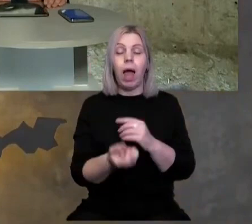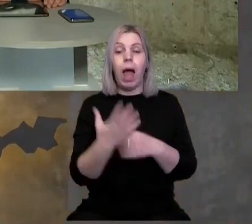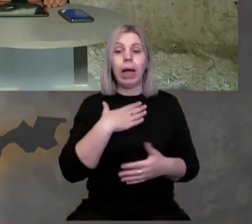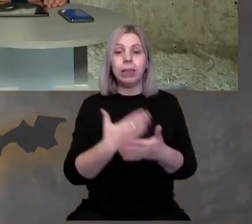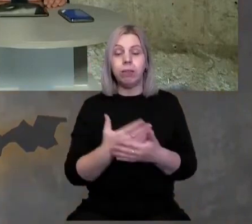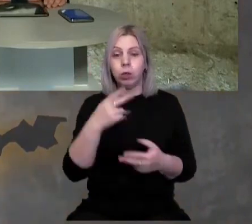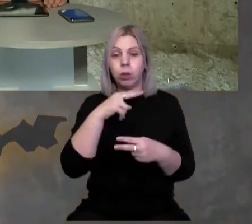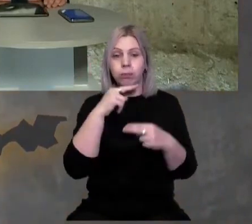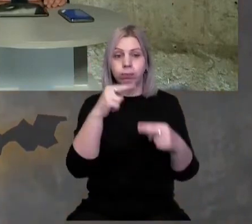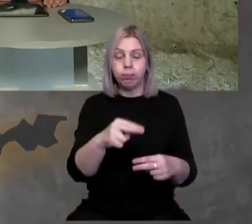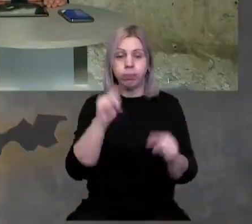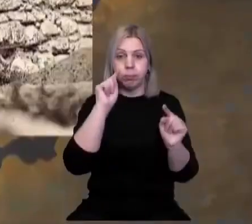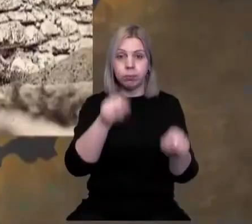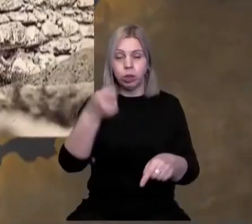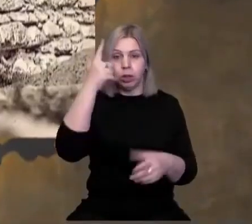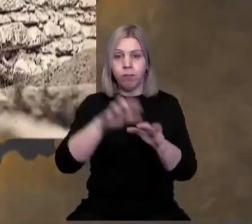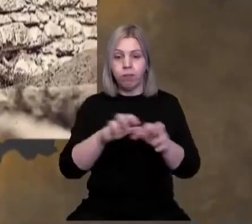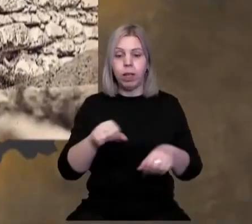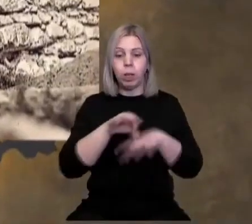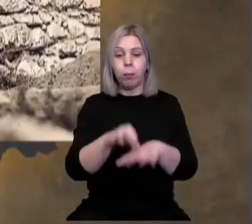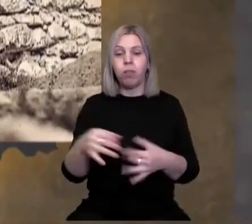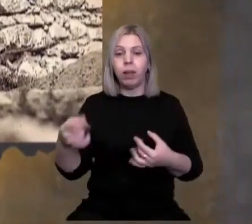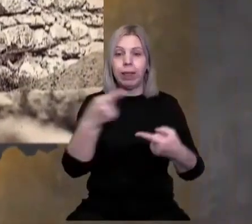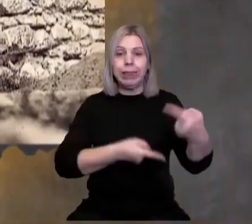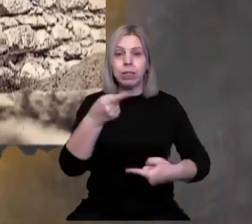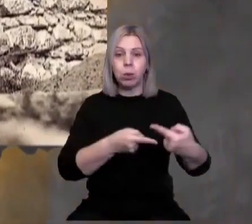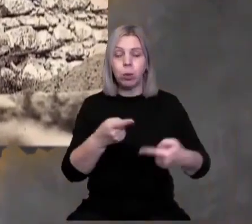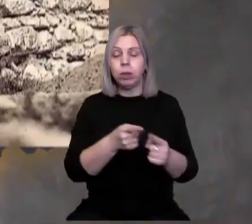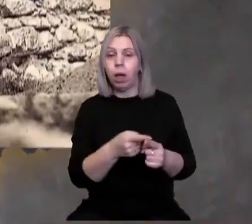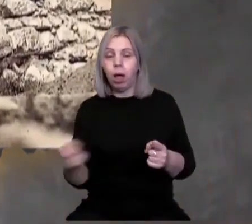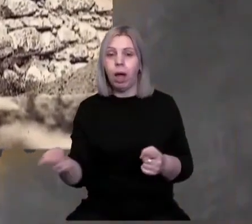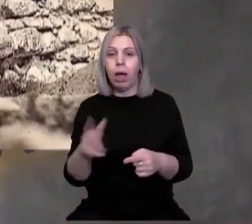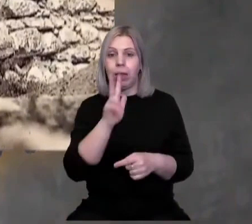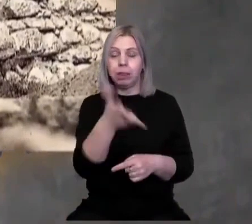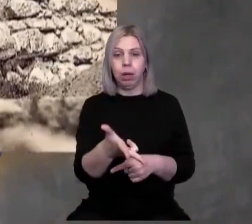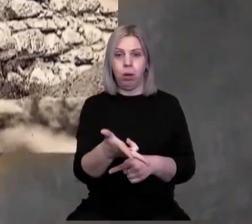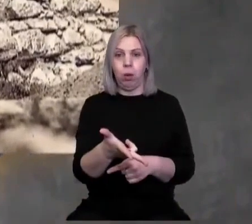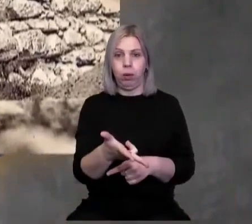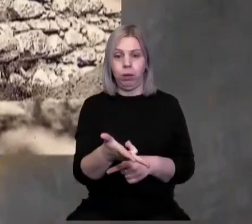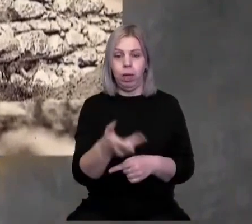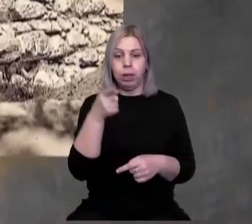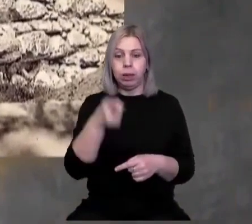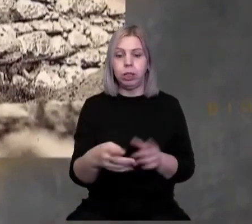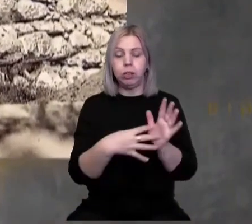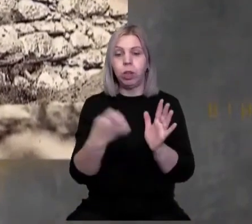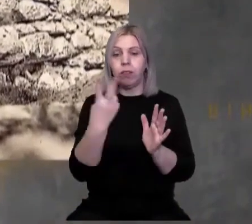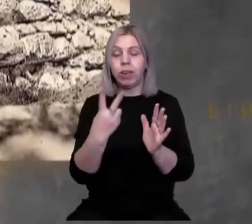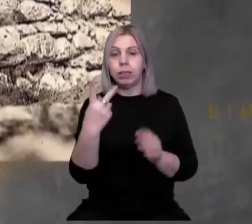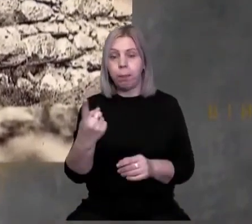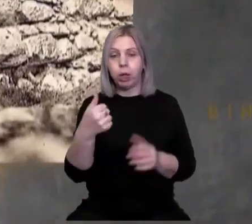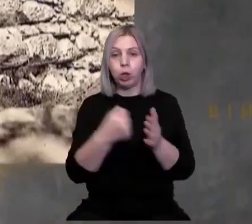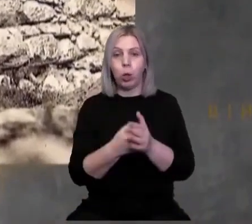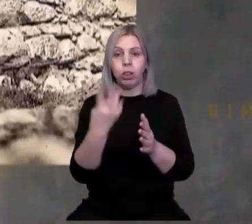увагу Чифловачська влада і провела дискусії, яка тривала три роки. З 1921